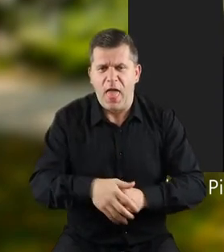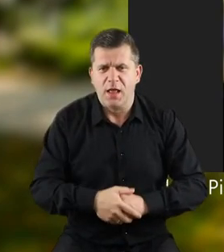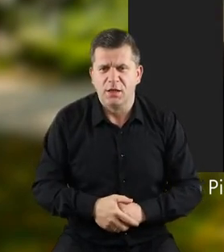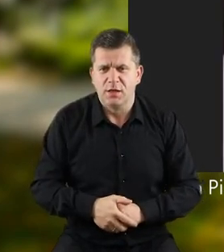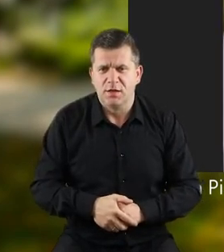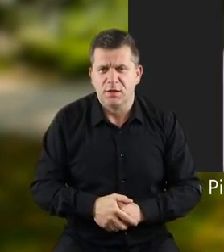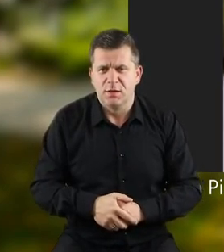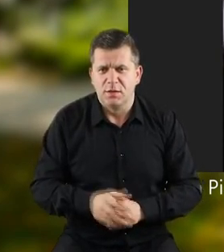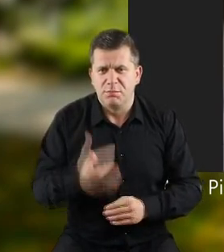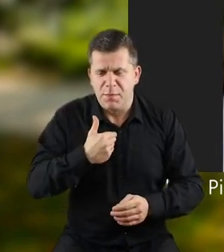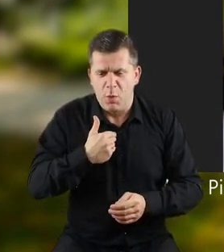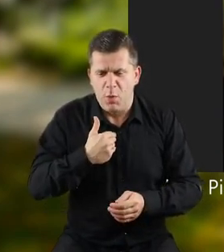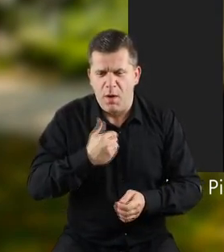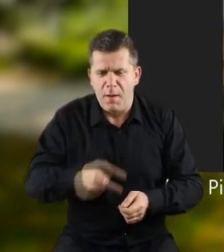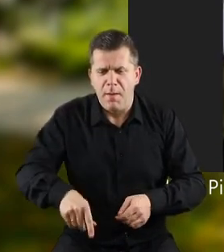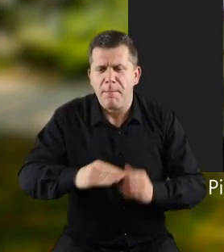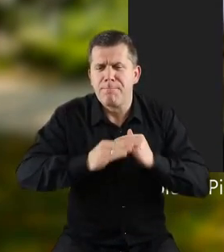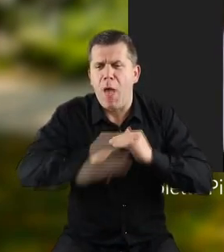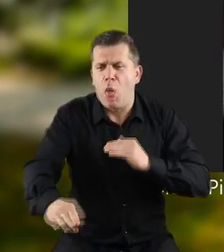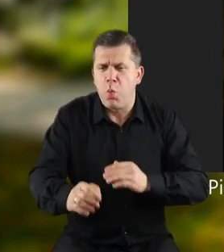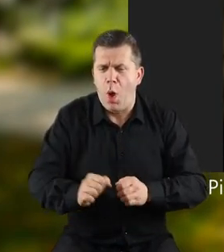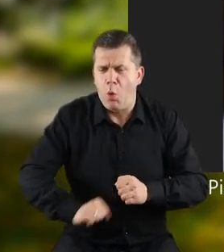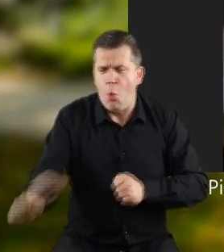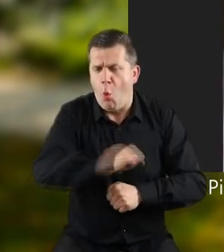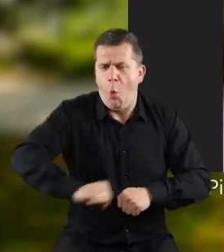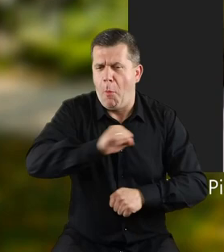wymyłem podłogę.